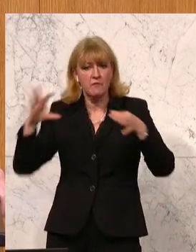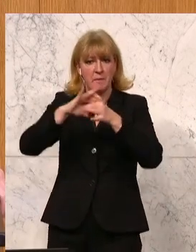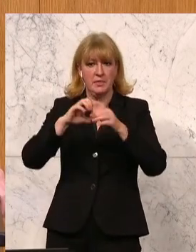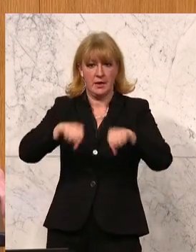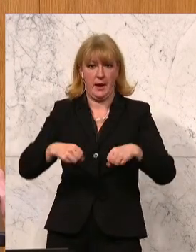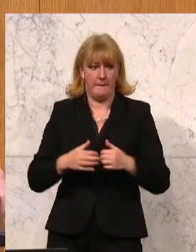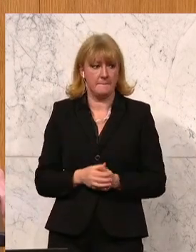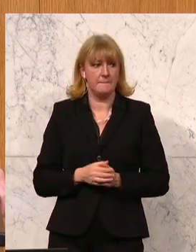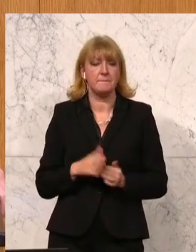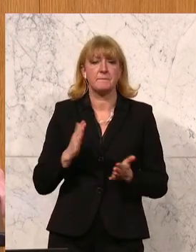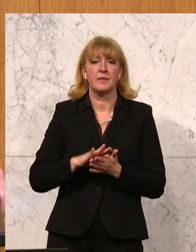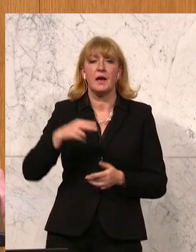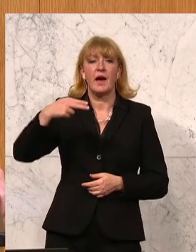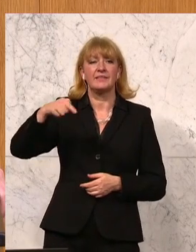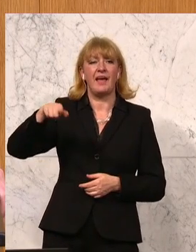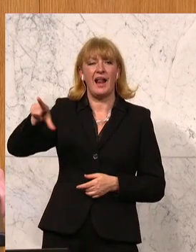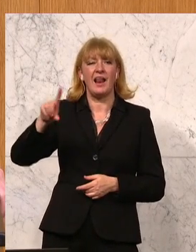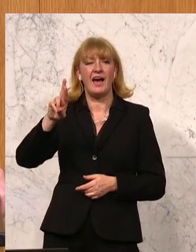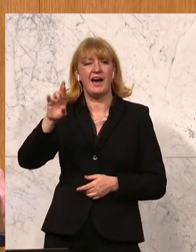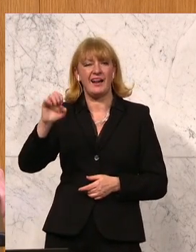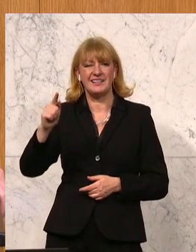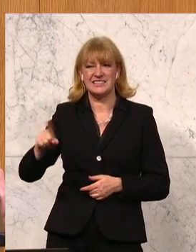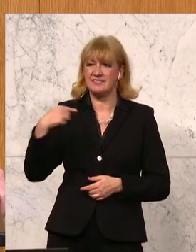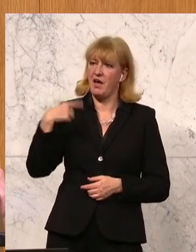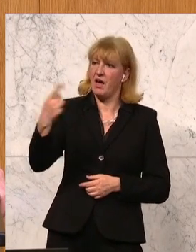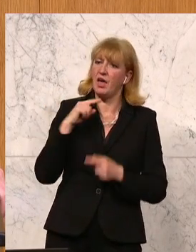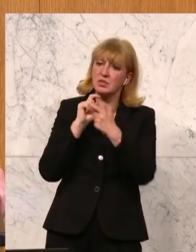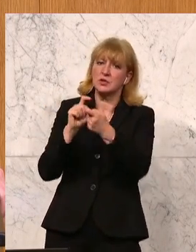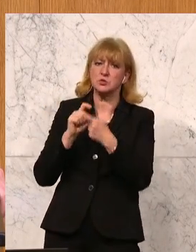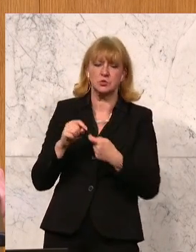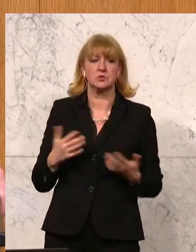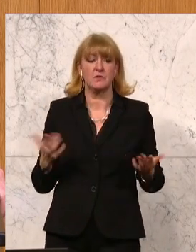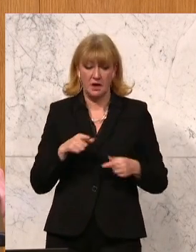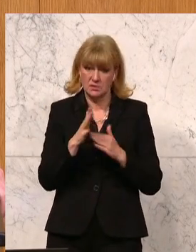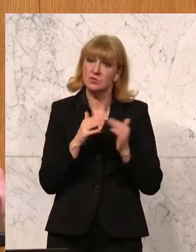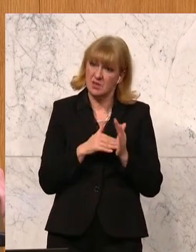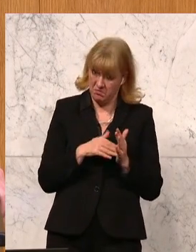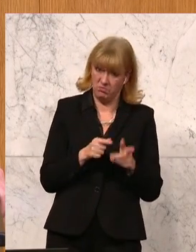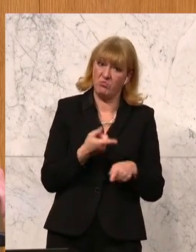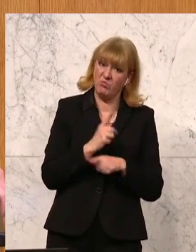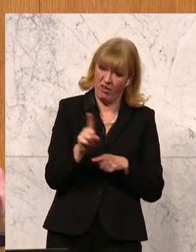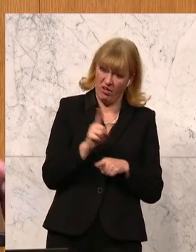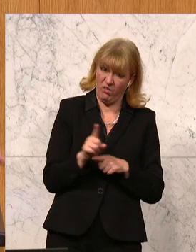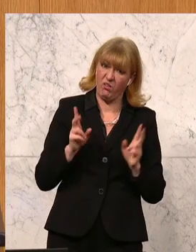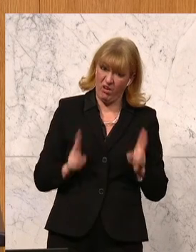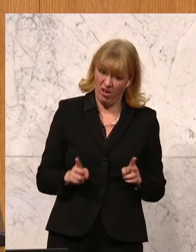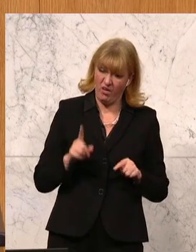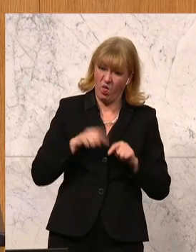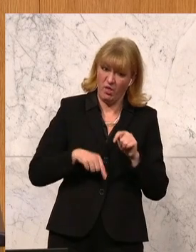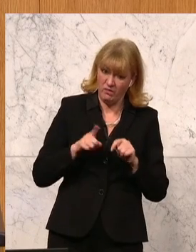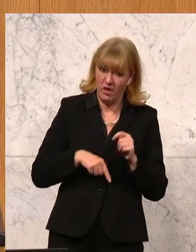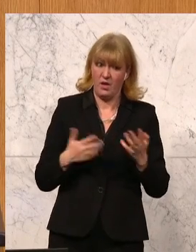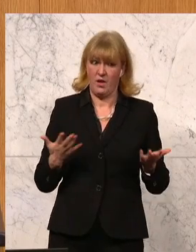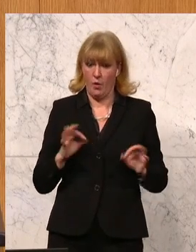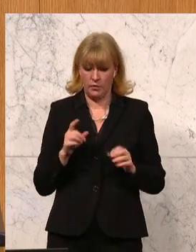aus der HLT-Retz und da haben wir diskutiert über die Fehlbarkeit von solchen Systemen oder wie nachvollziehbar überhaupt